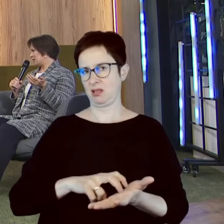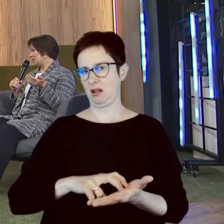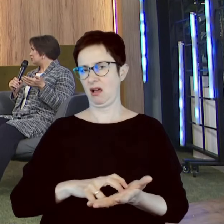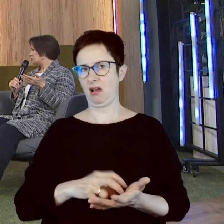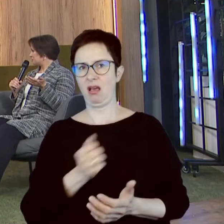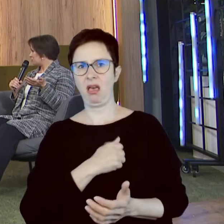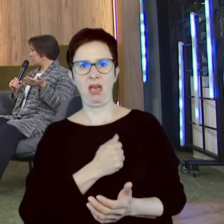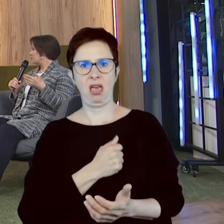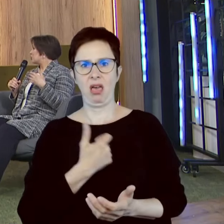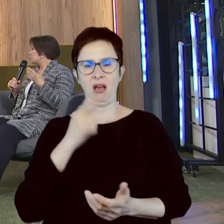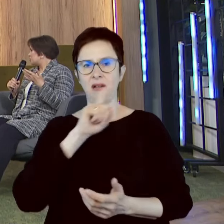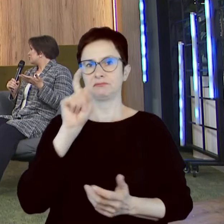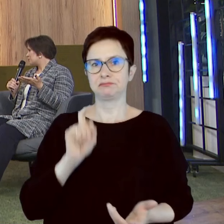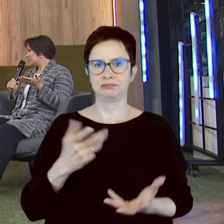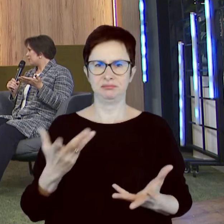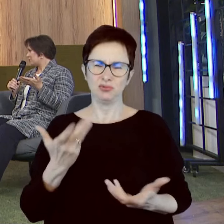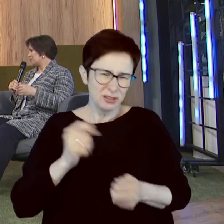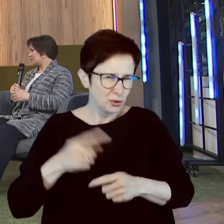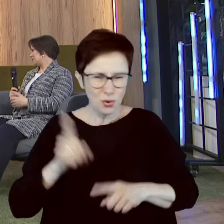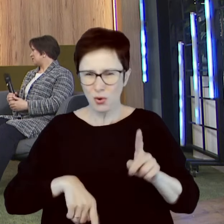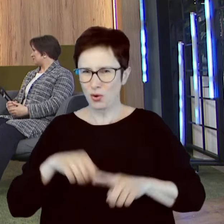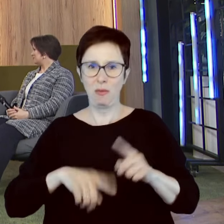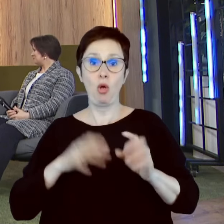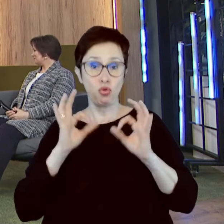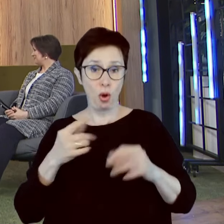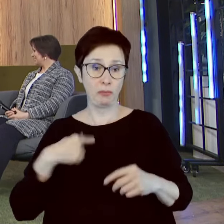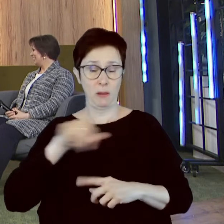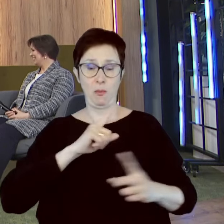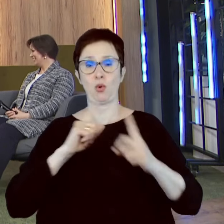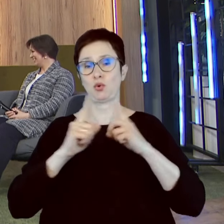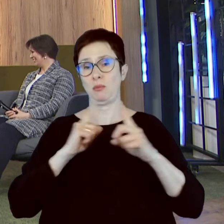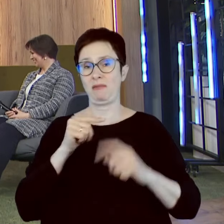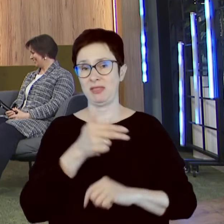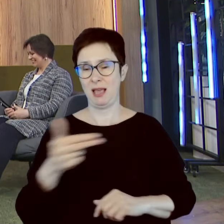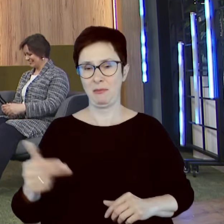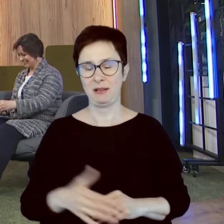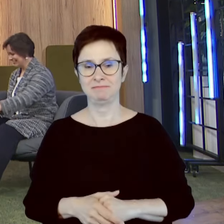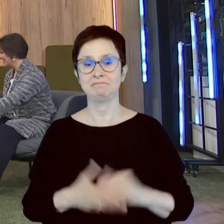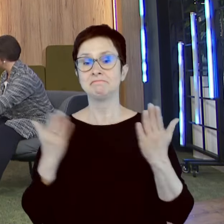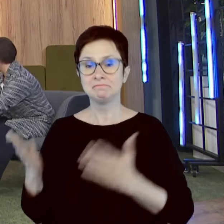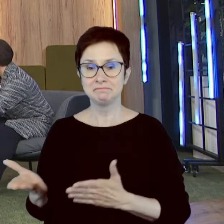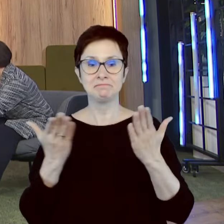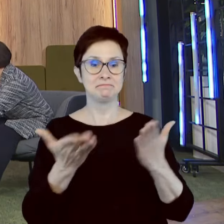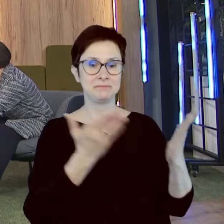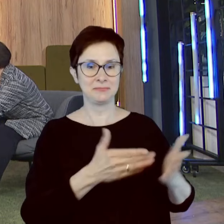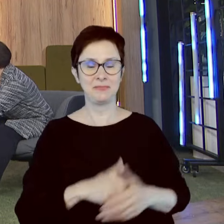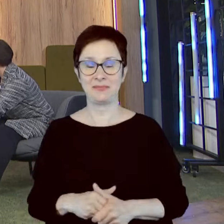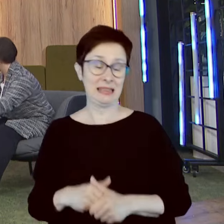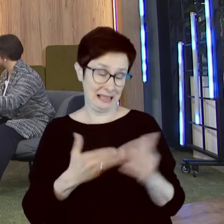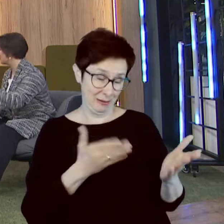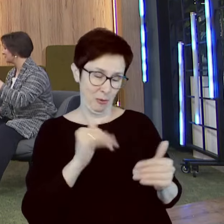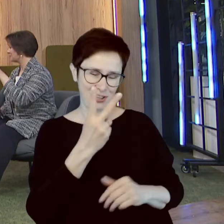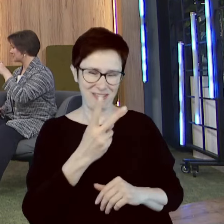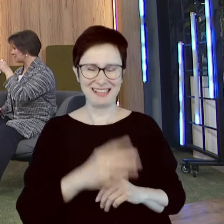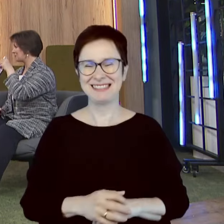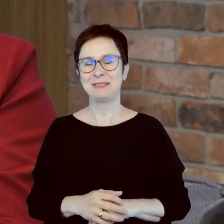znak zapytania. I to też jest normalne i dobrze, że my o tym rozmawiamy. Tak, ale… I po jednym zdaniu, tak pani profesor? A mogę… Dobrze, może pani dwa? Jedno, że